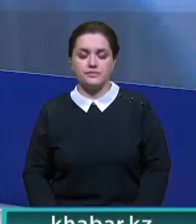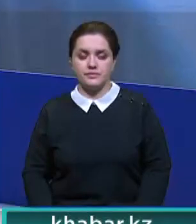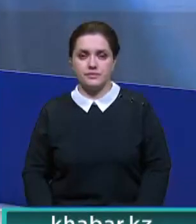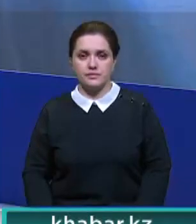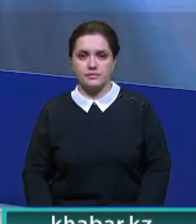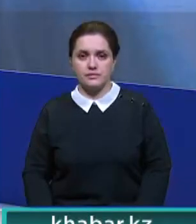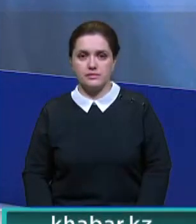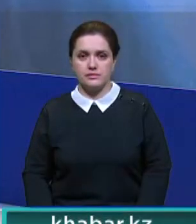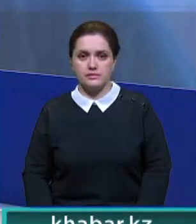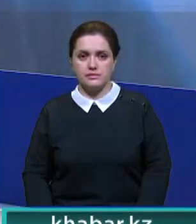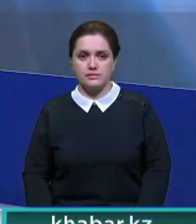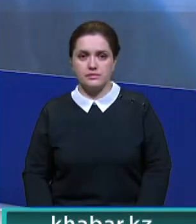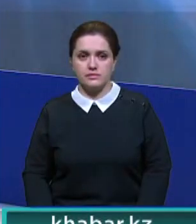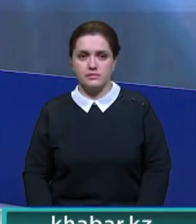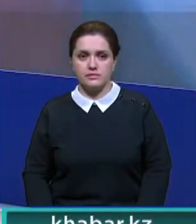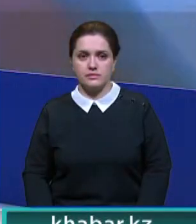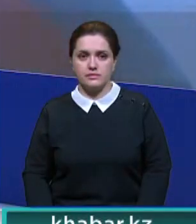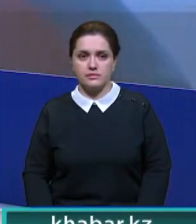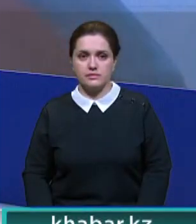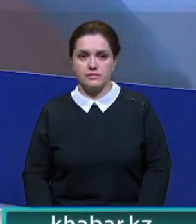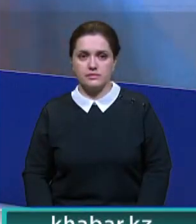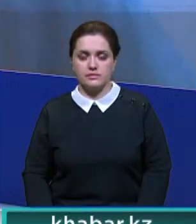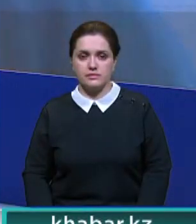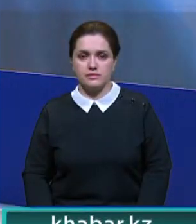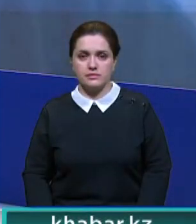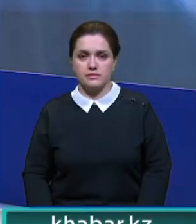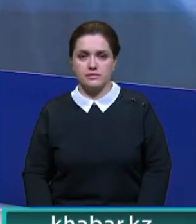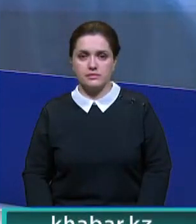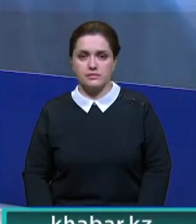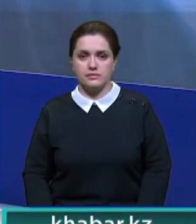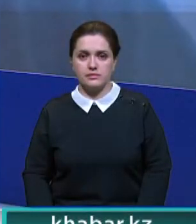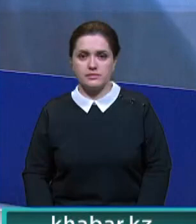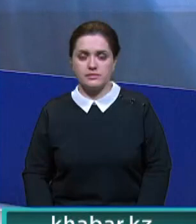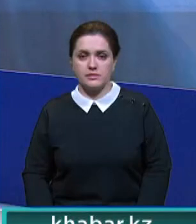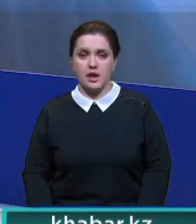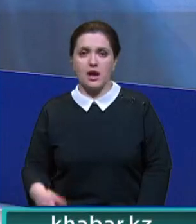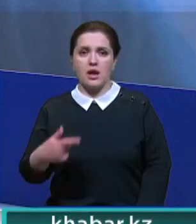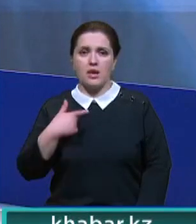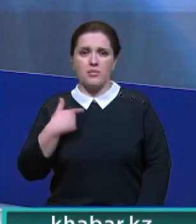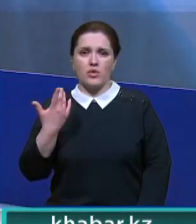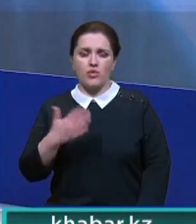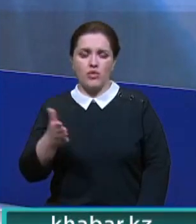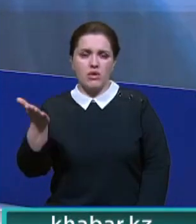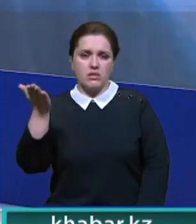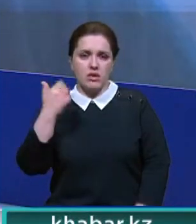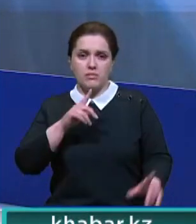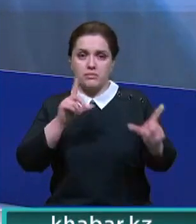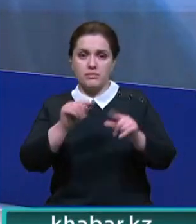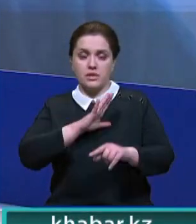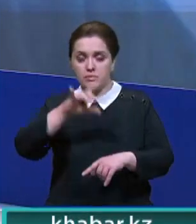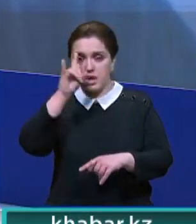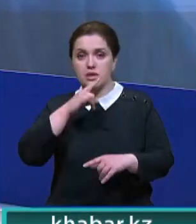Да, я просто долгое время, мы не находимся в Казахстане, но в данный момент я бы